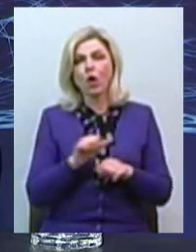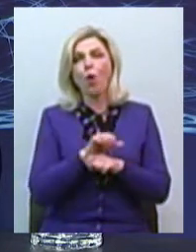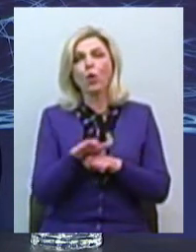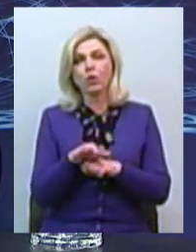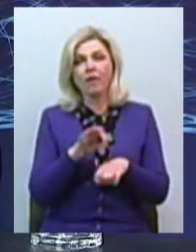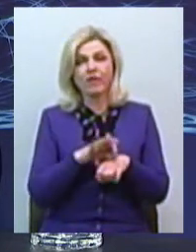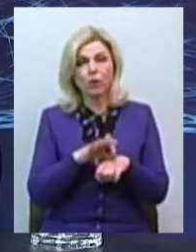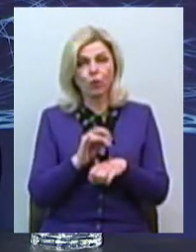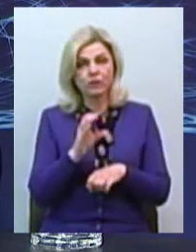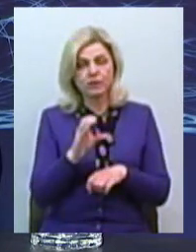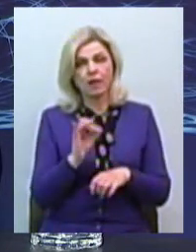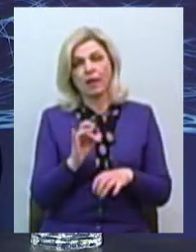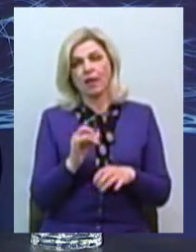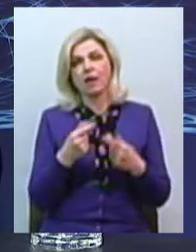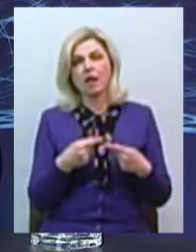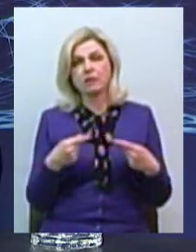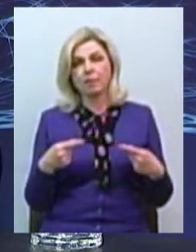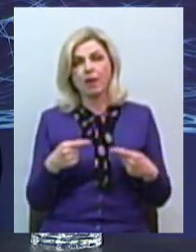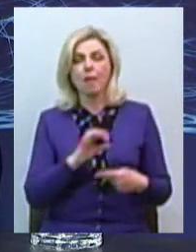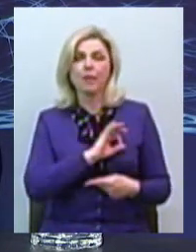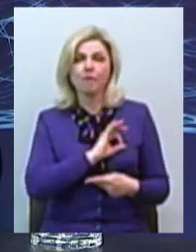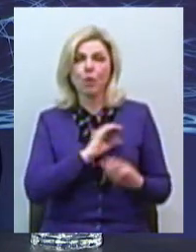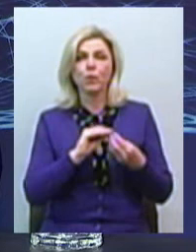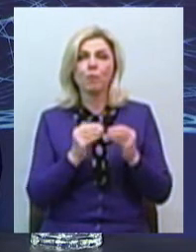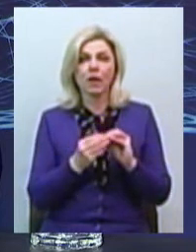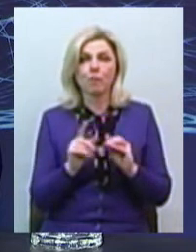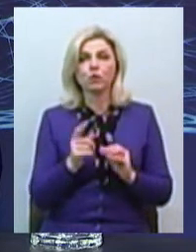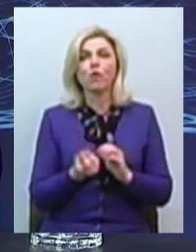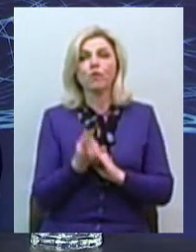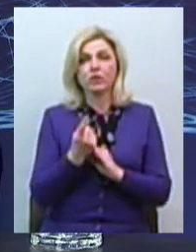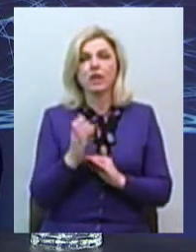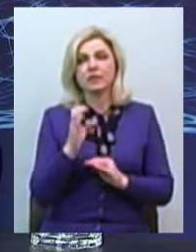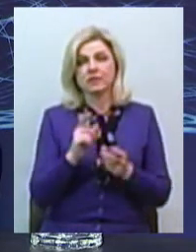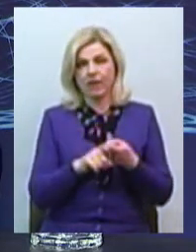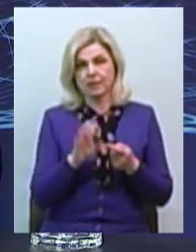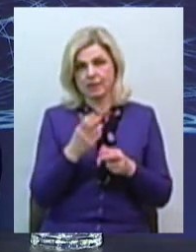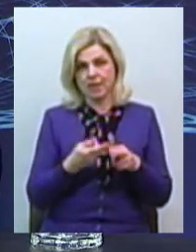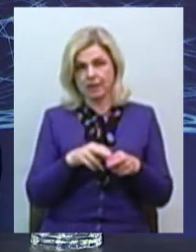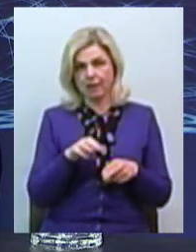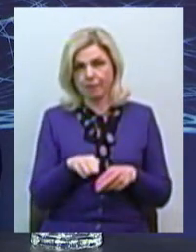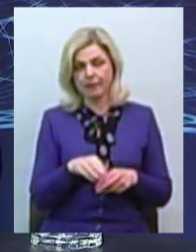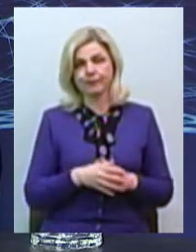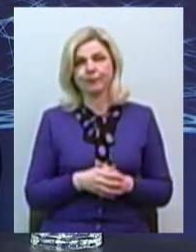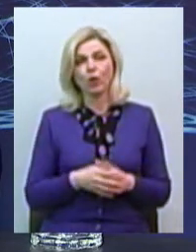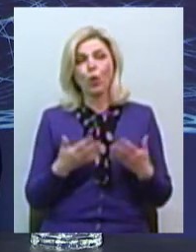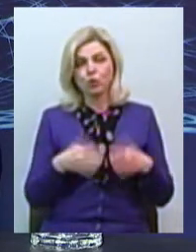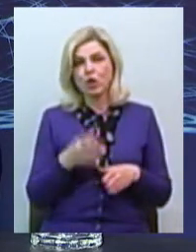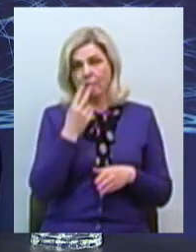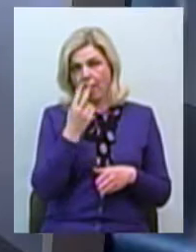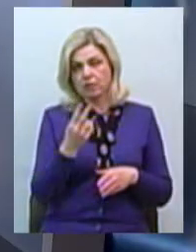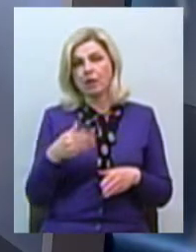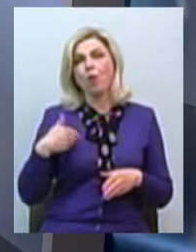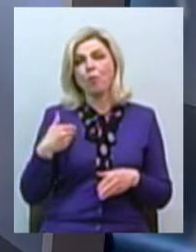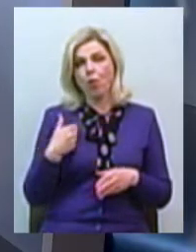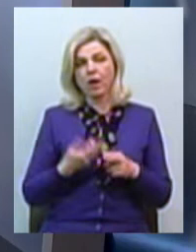і з неманітним правовим проблемам, які виникають у зв'язку з цим. Вже бачимо користь від